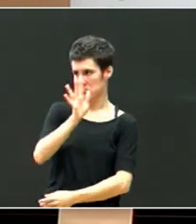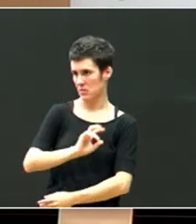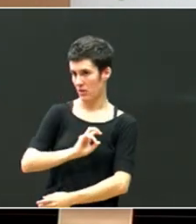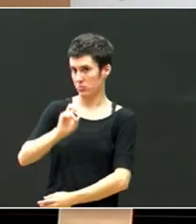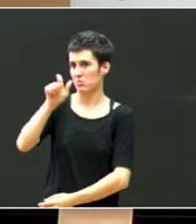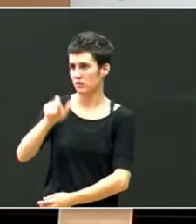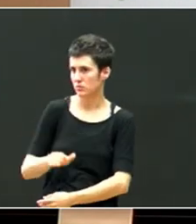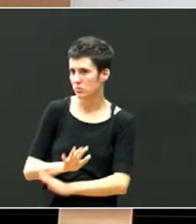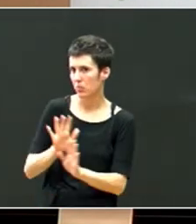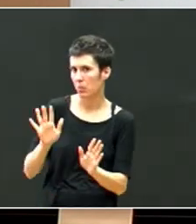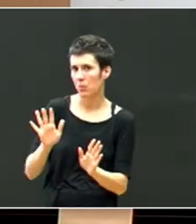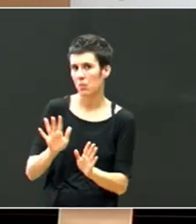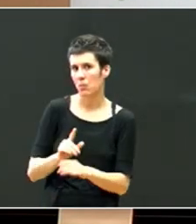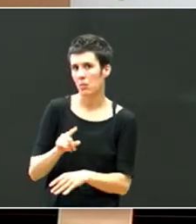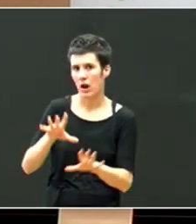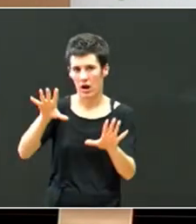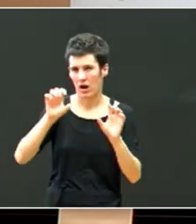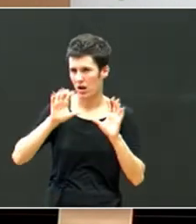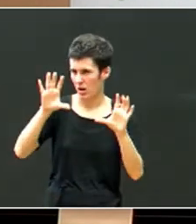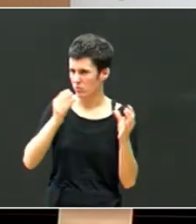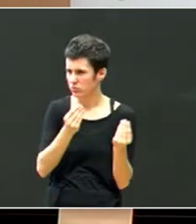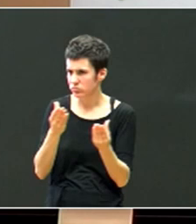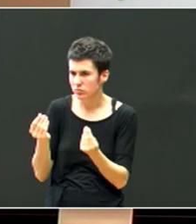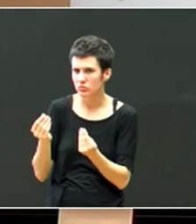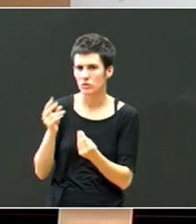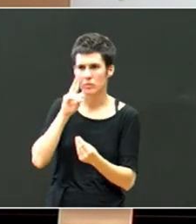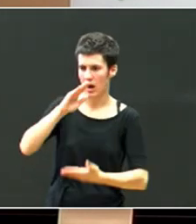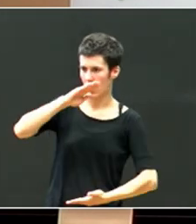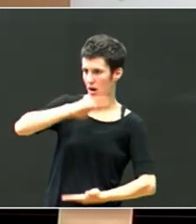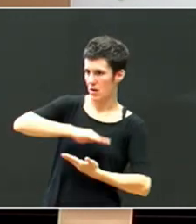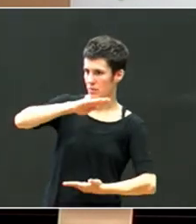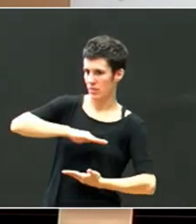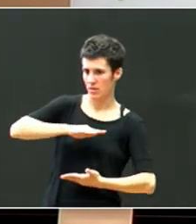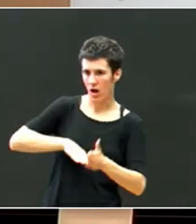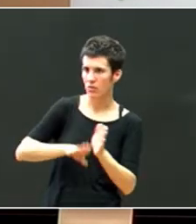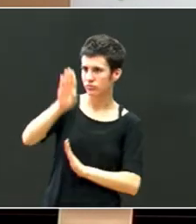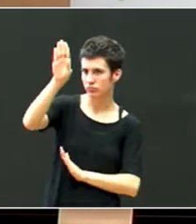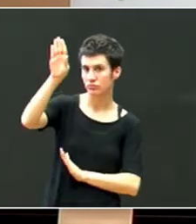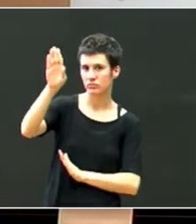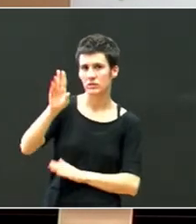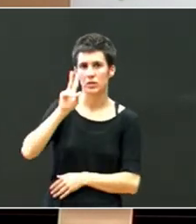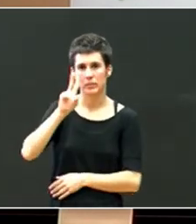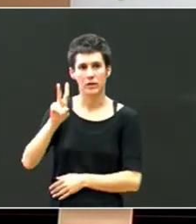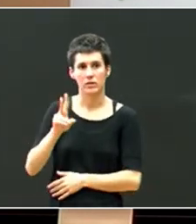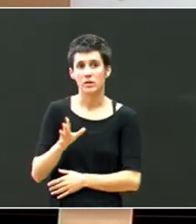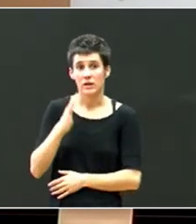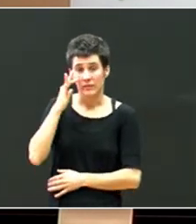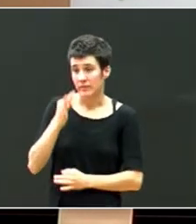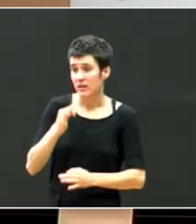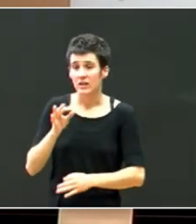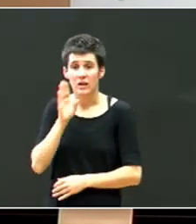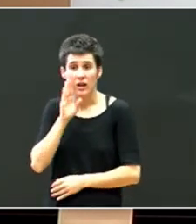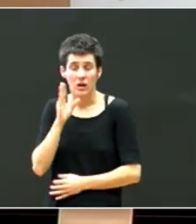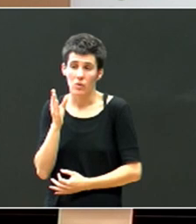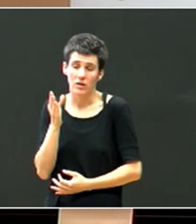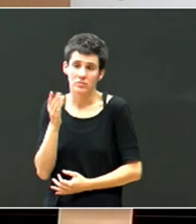pertsona bata, zen bat ikasi, da, zen bat, zelako gaitasunak garatu dabezen, ez da? Eta hori, errealitate hori, kontutan